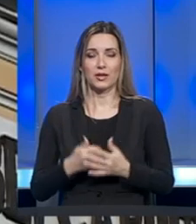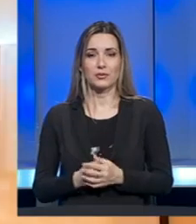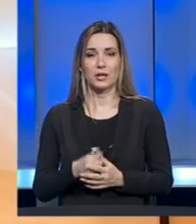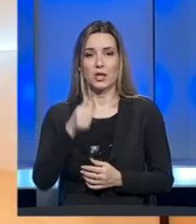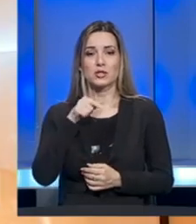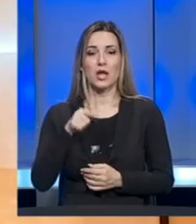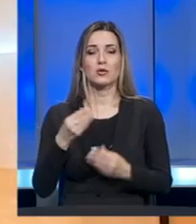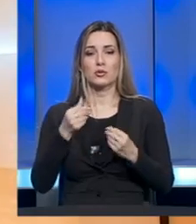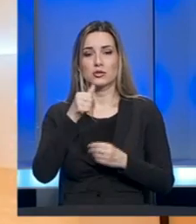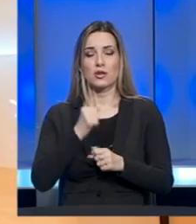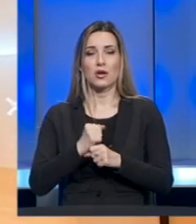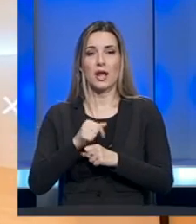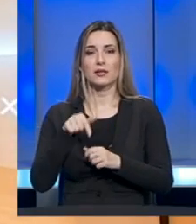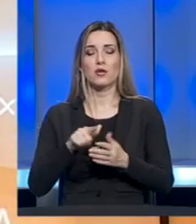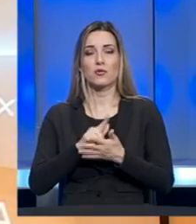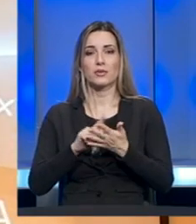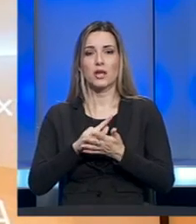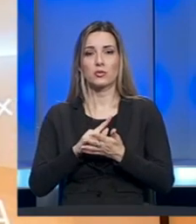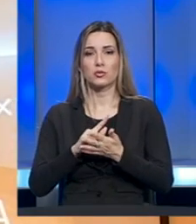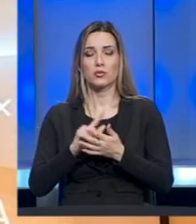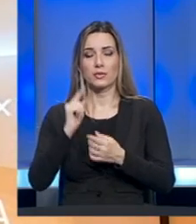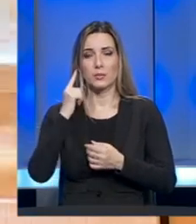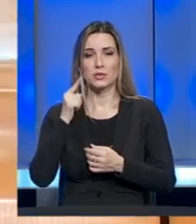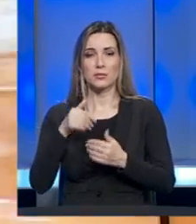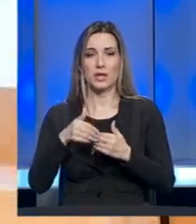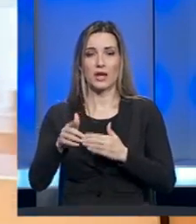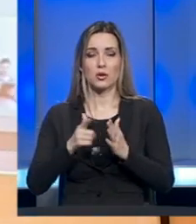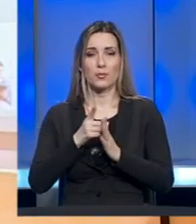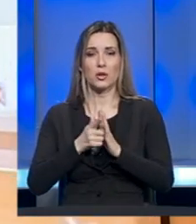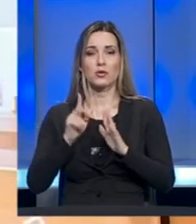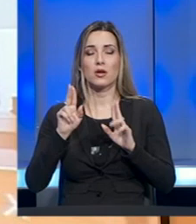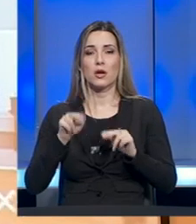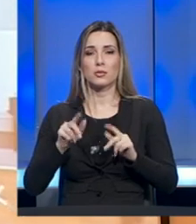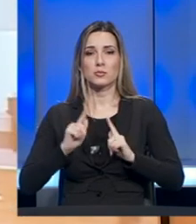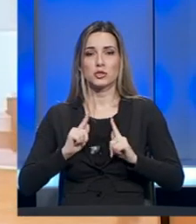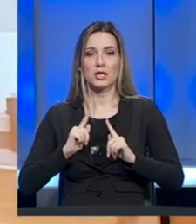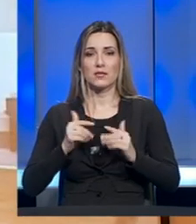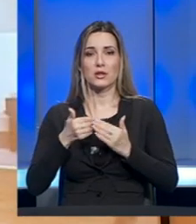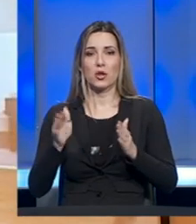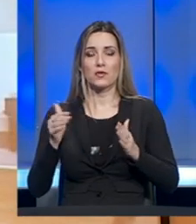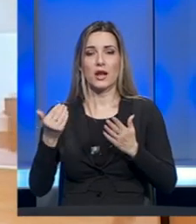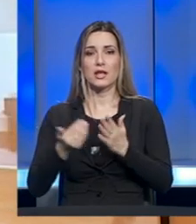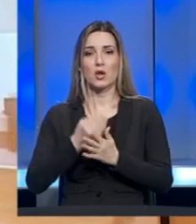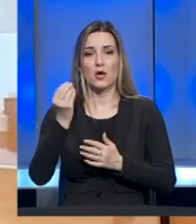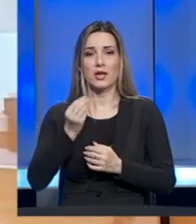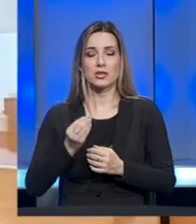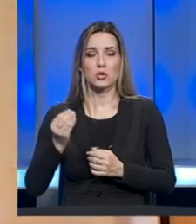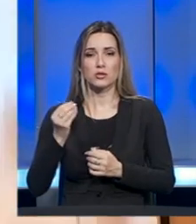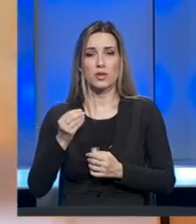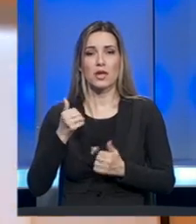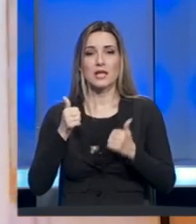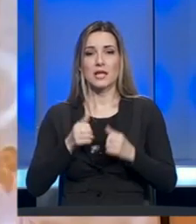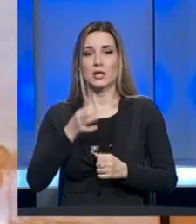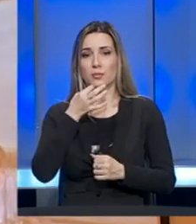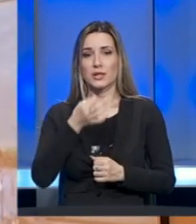Šta je to na čemu radite u ovom trenutku? Predpostavljam da u narednom periodu možemo očekivati otvoranje i nove izložbe. Sad pitanje je da li